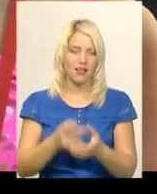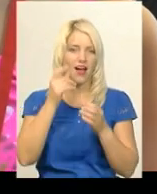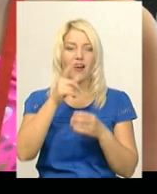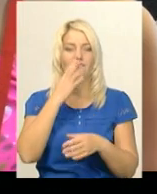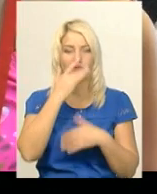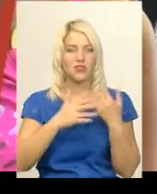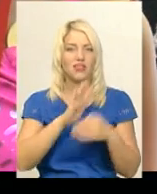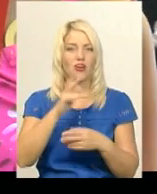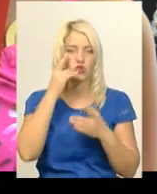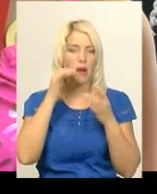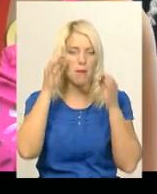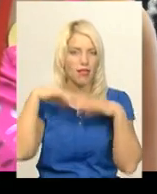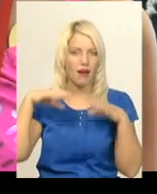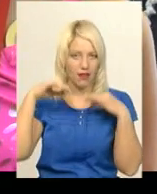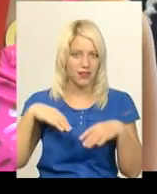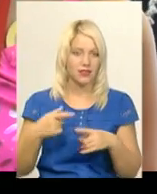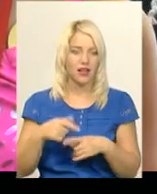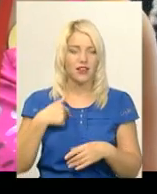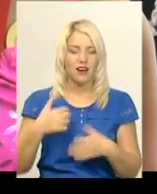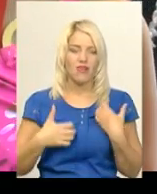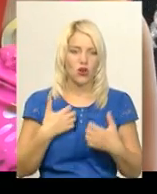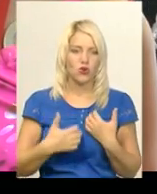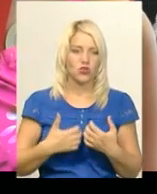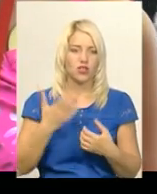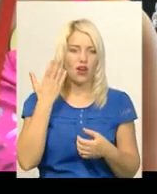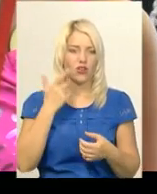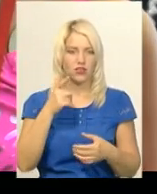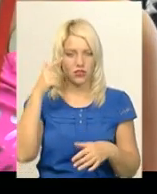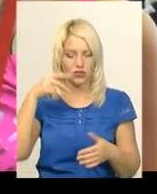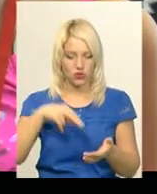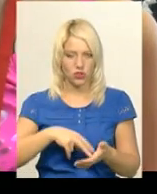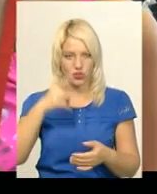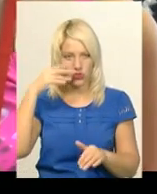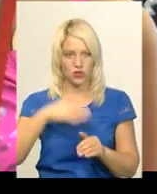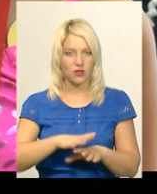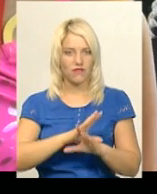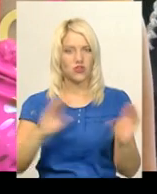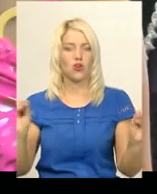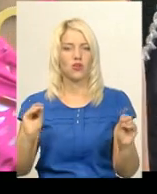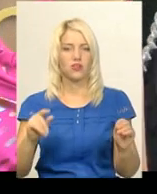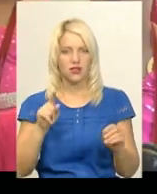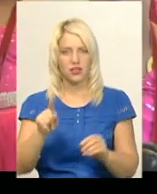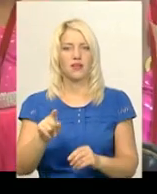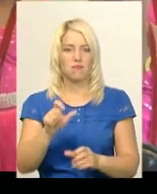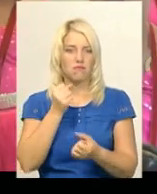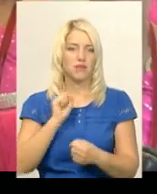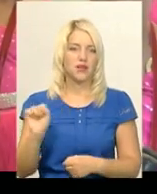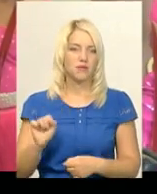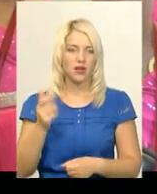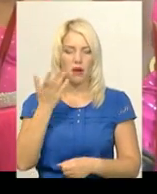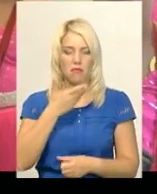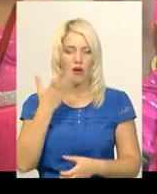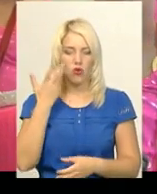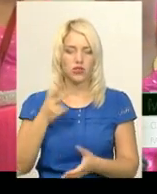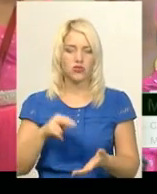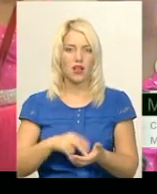Це було дуже хвильовано, але коли ти вже стоїш, то понімаєш, що ти вже переміг. Ми коли стояли